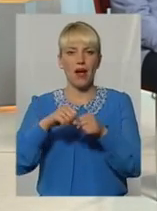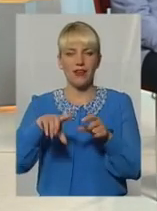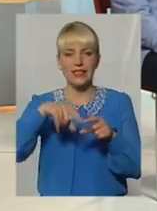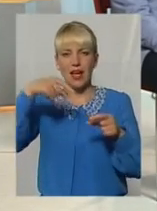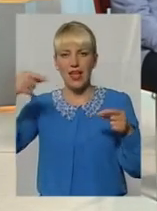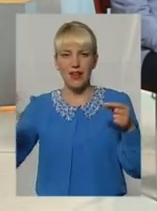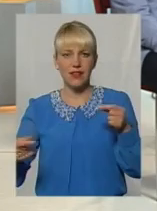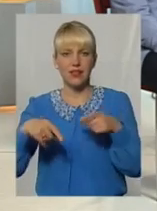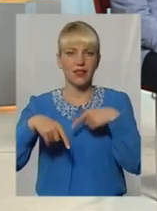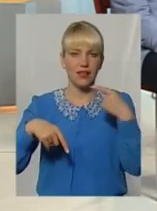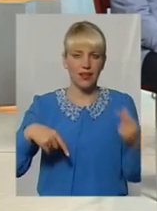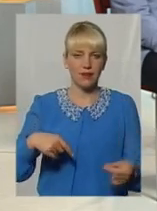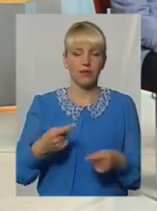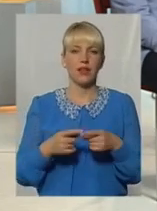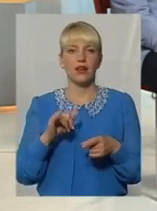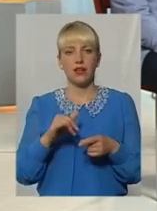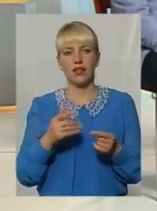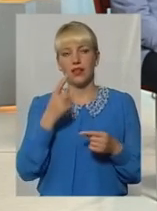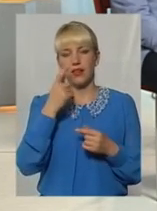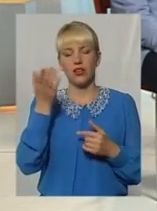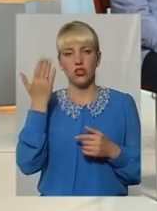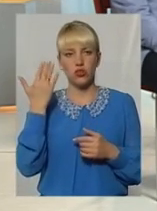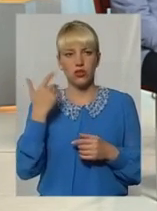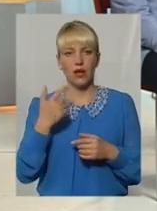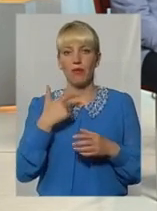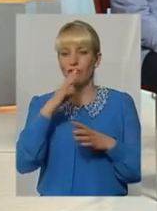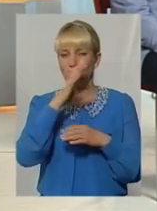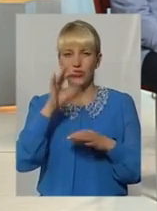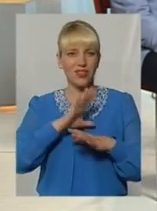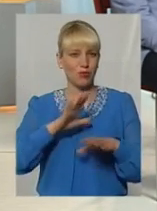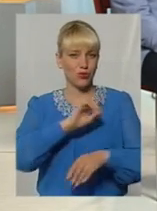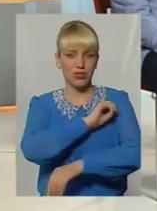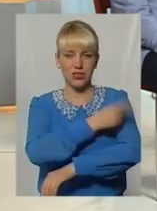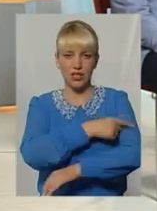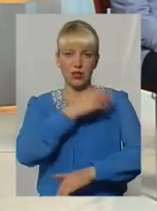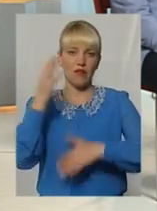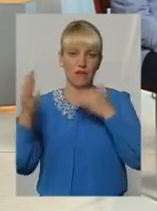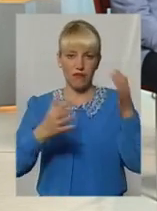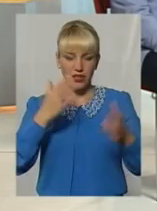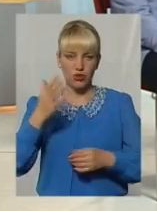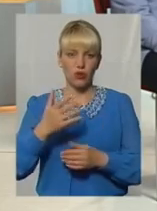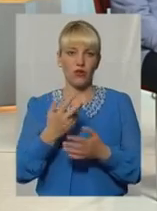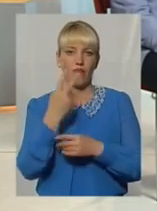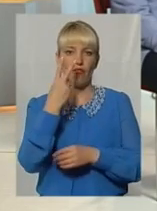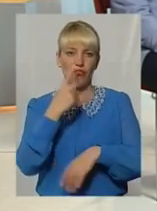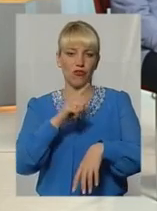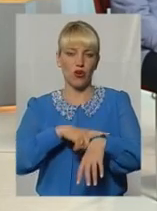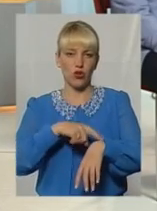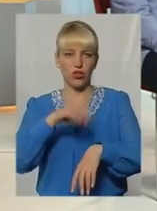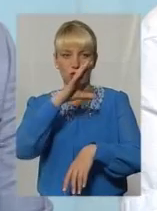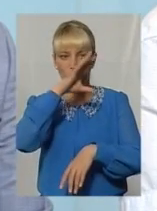неділі назад, і вітру такого вночі не було. З двох годин ночі комунальщики були